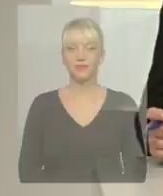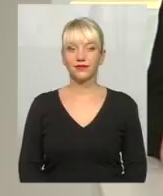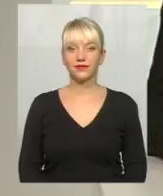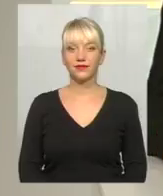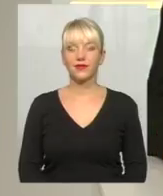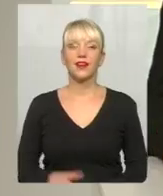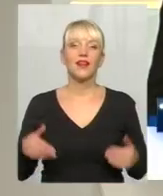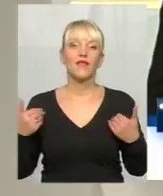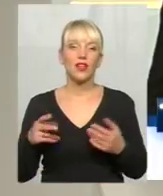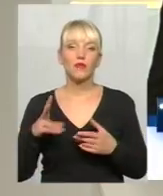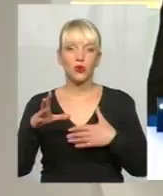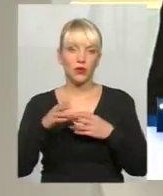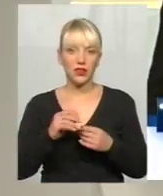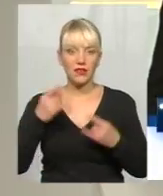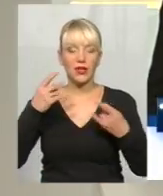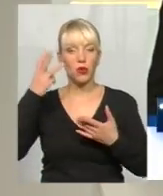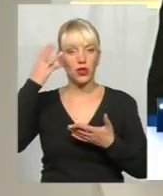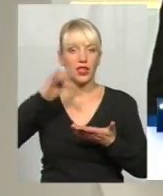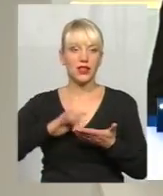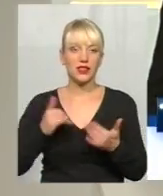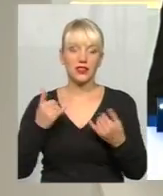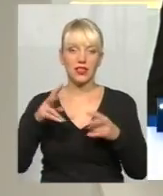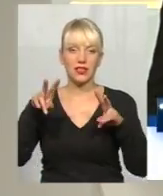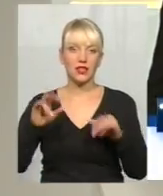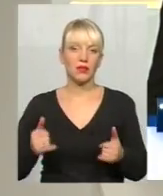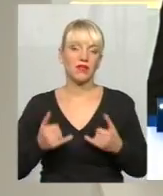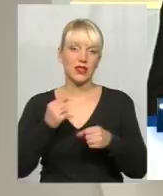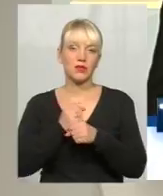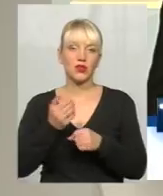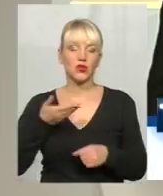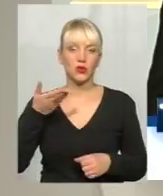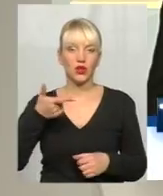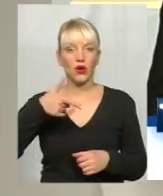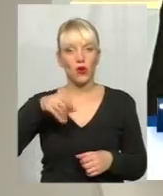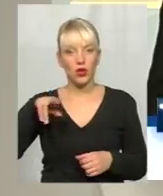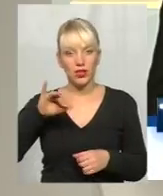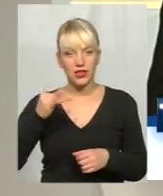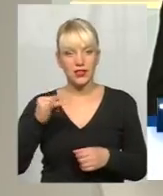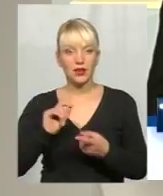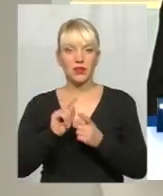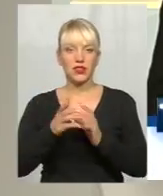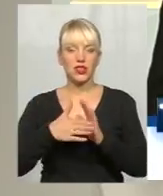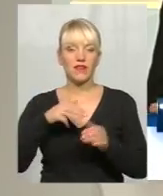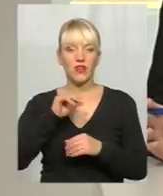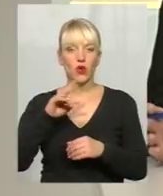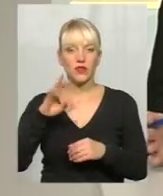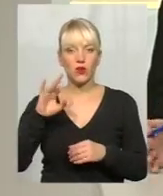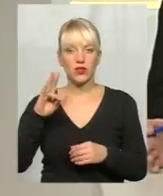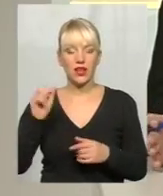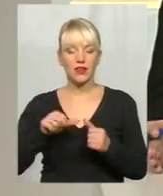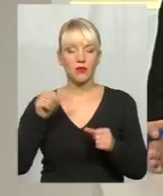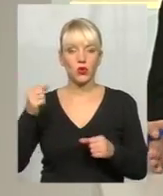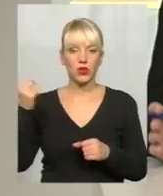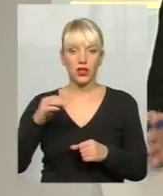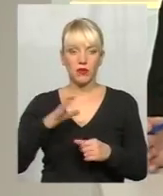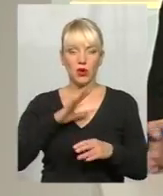Вітаюся, хто приєднався до телеканалу Поділля Центр. В ефірі тема. Для вас працює Володимир Гординський та Оксана Фіновська, перекладає на мову жестів. Минулий тиждень пройшов